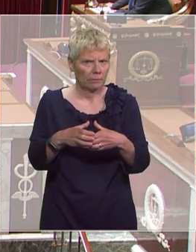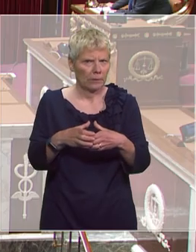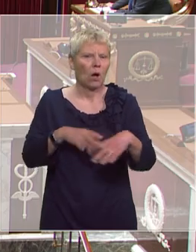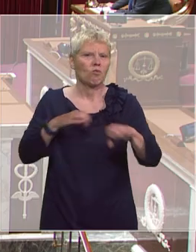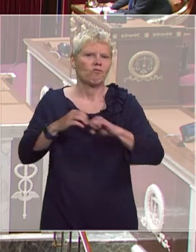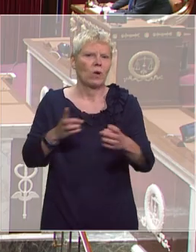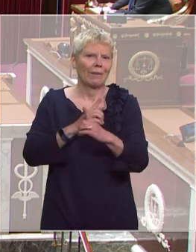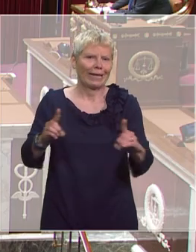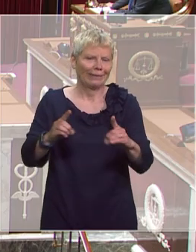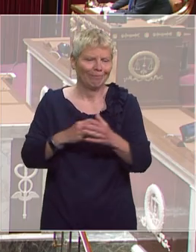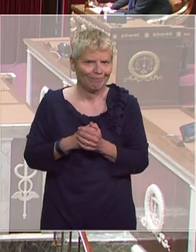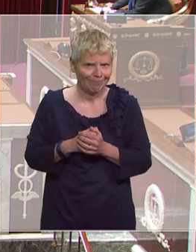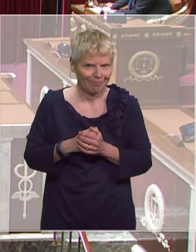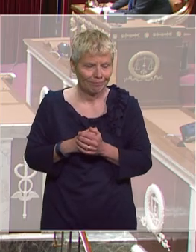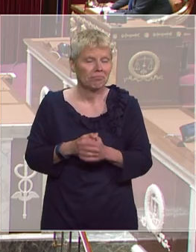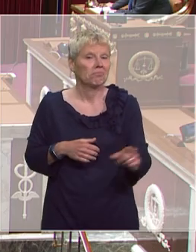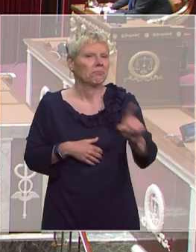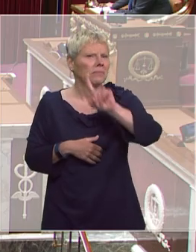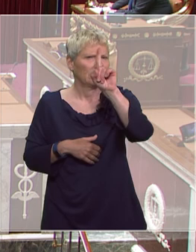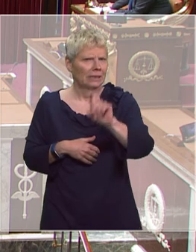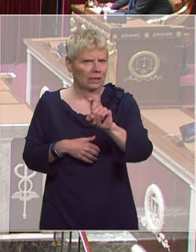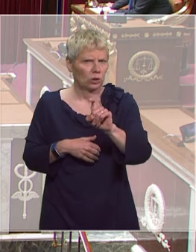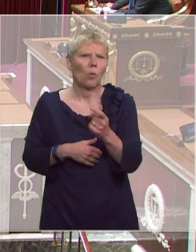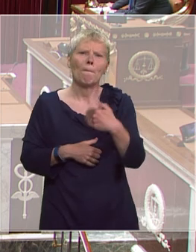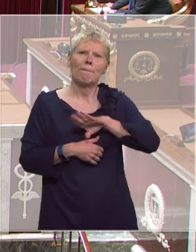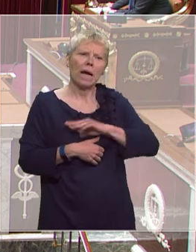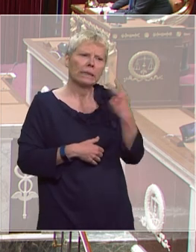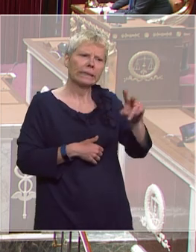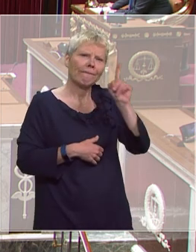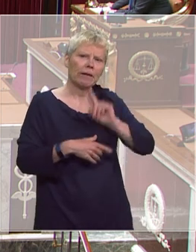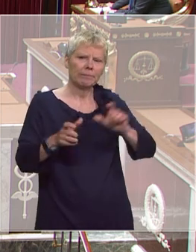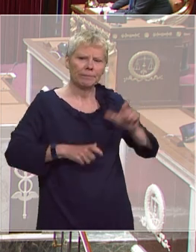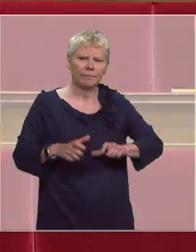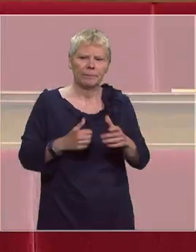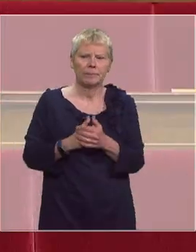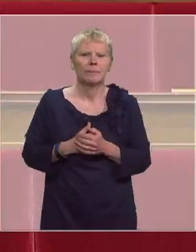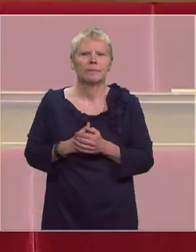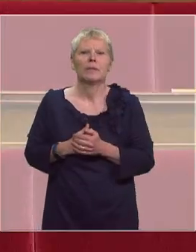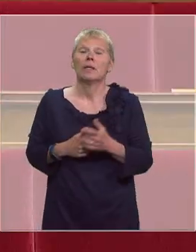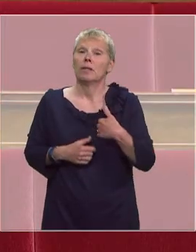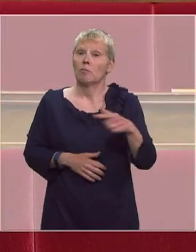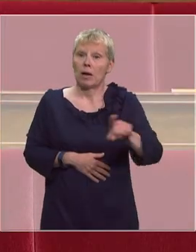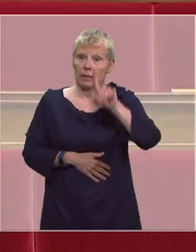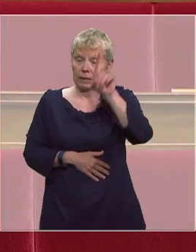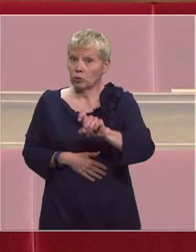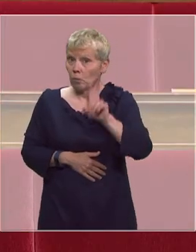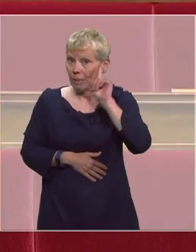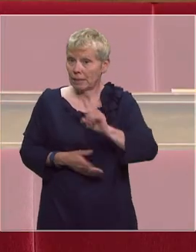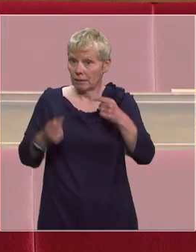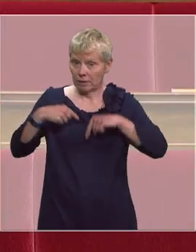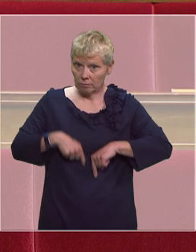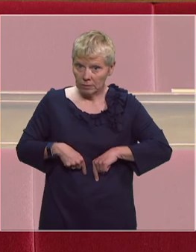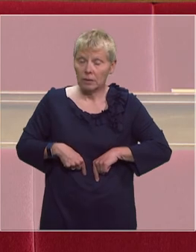démocrate et apparenté qui pose une question de madame Josy Puéto Oui merci monsieur le président ma question s'adresse à madame la ministre